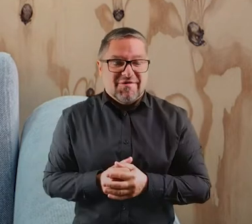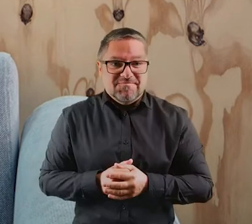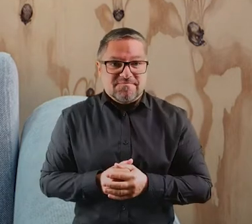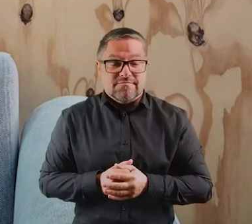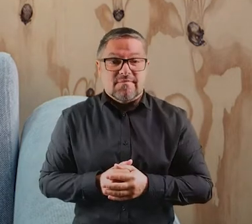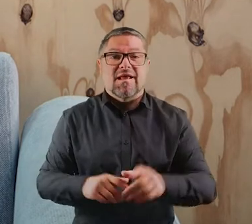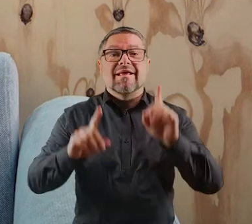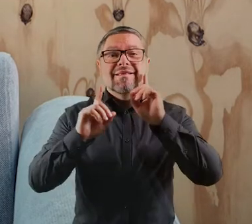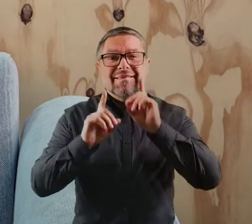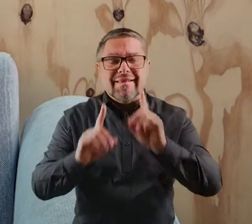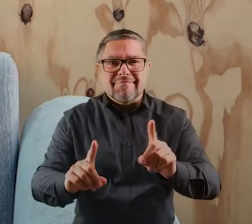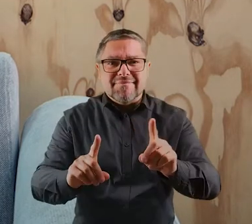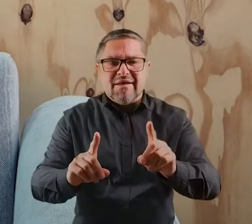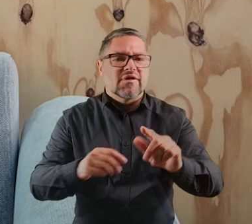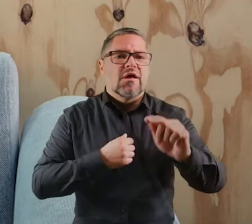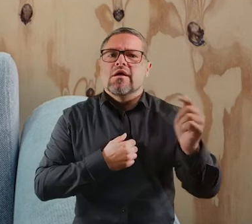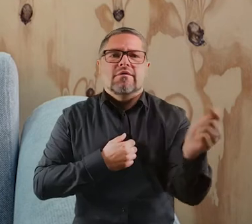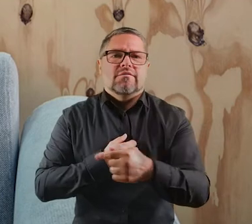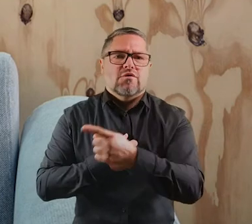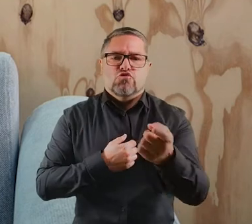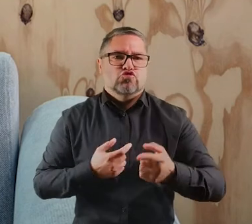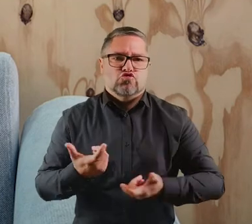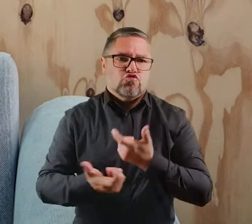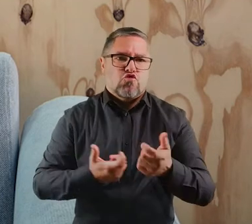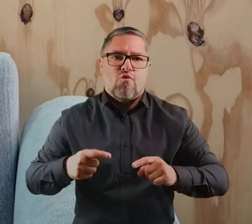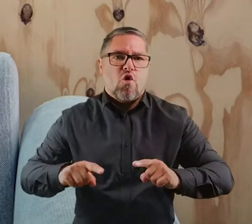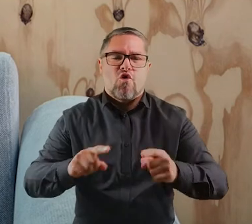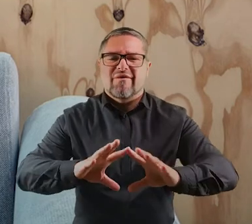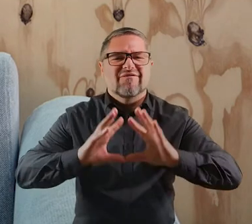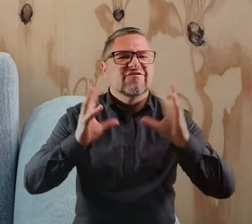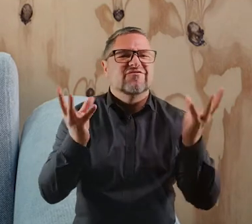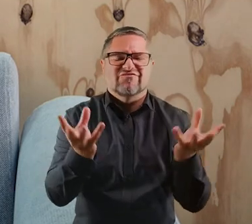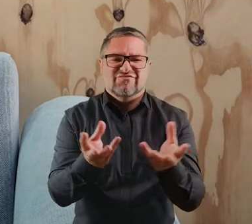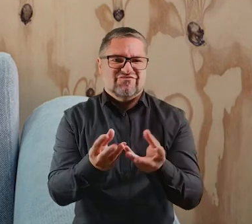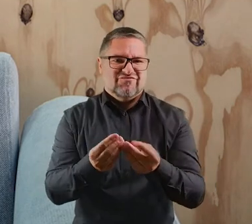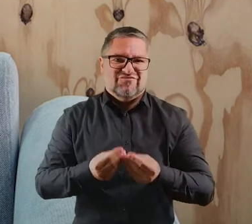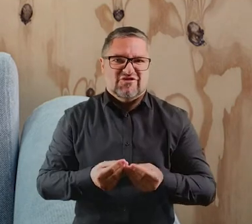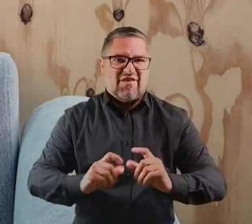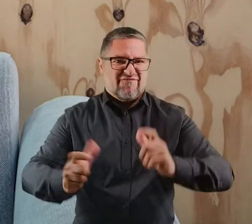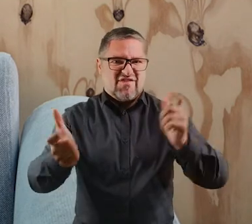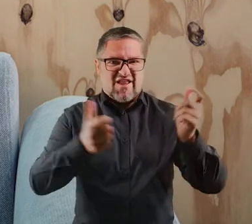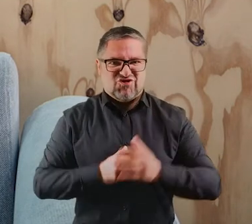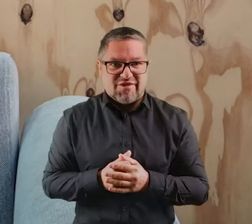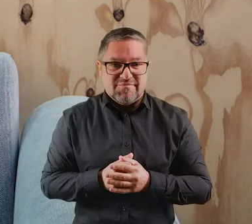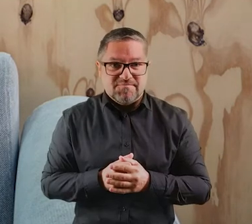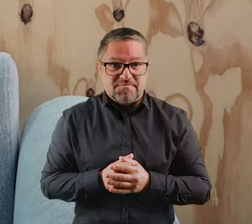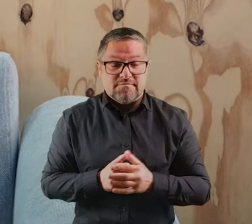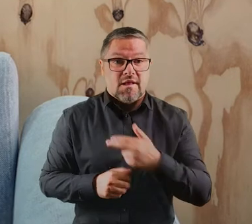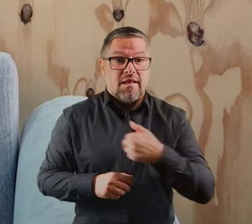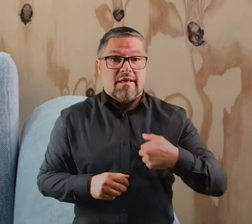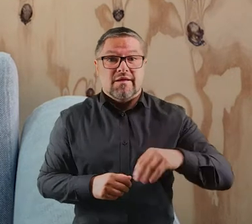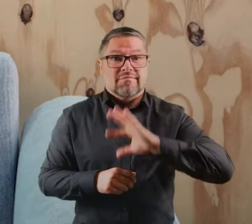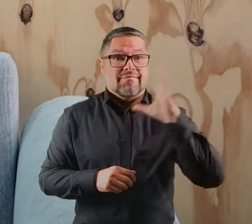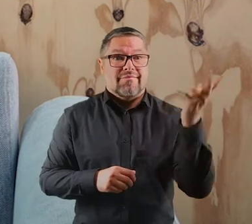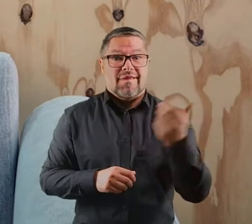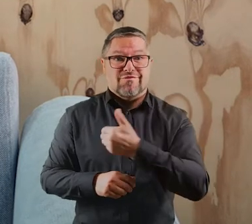Tak naprawdę nie musicie Państwo też organizować wszystkich wydarzeń, ponieważ